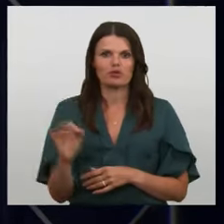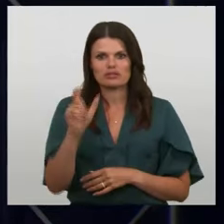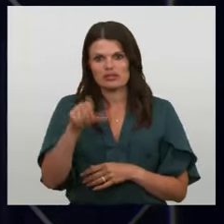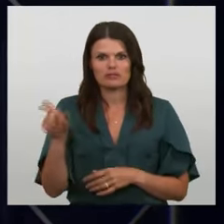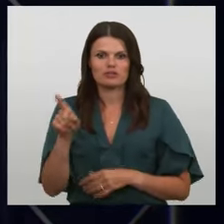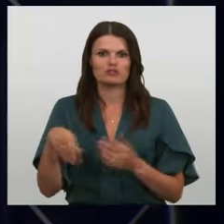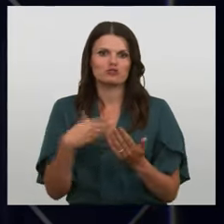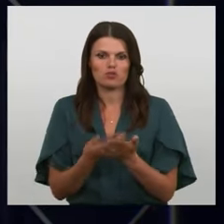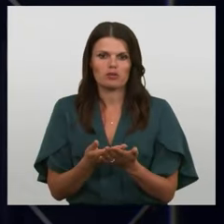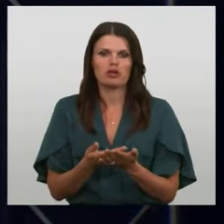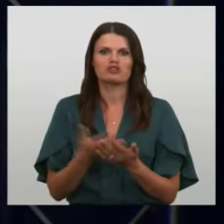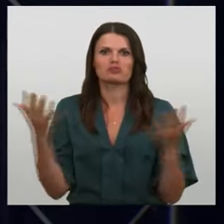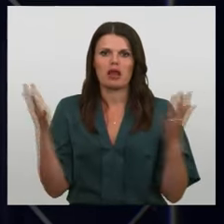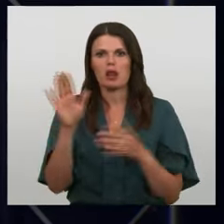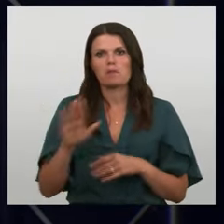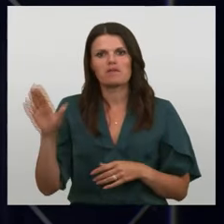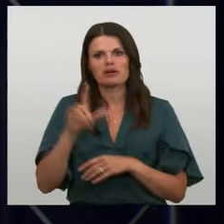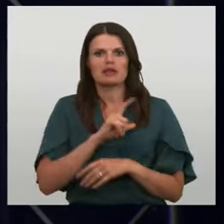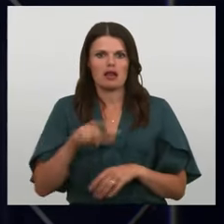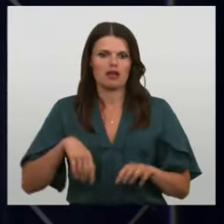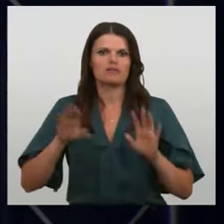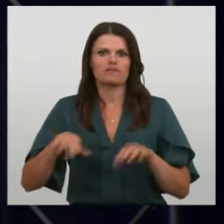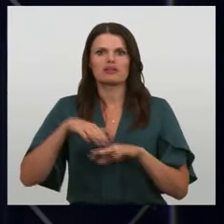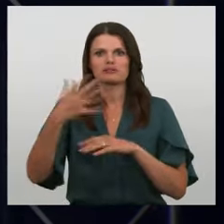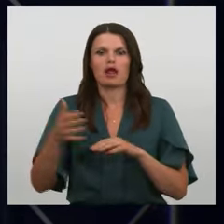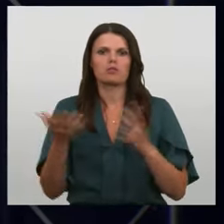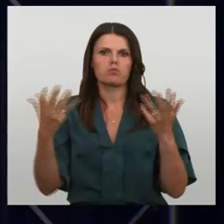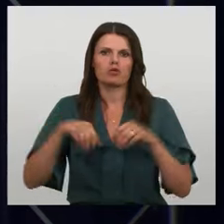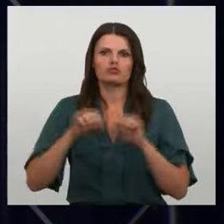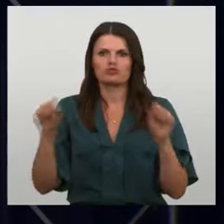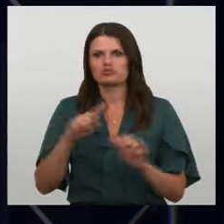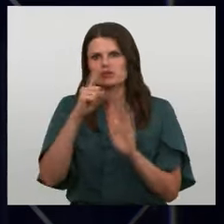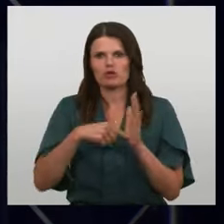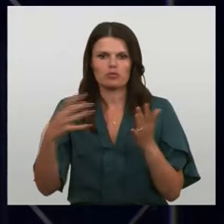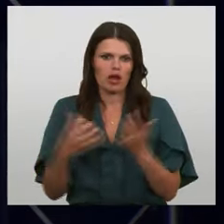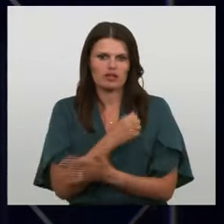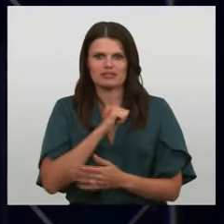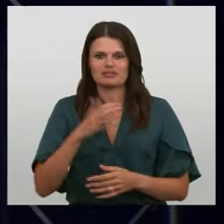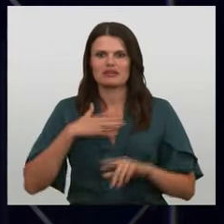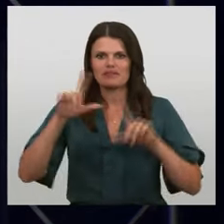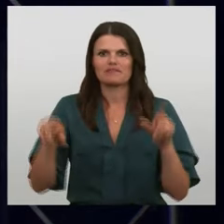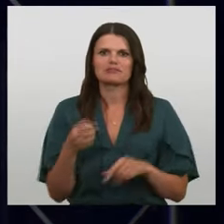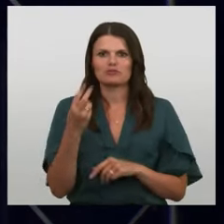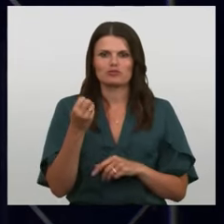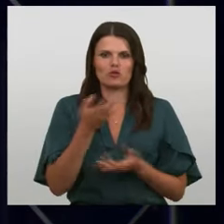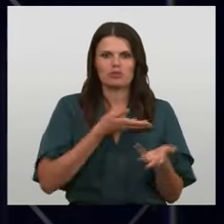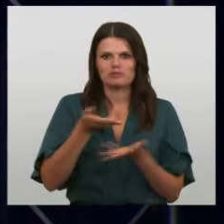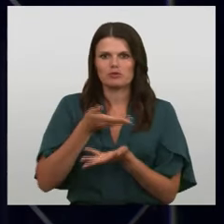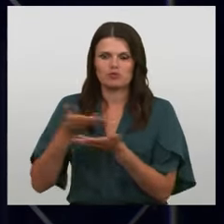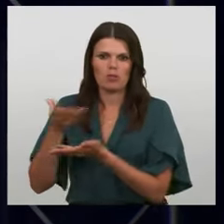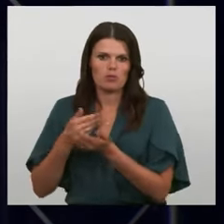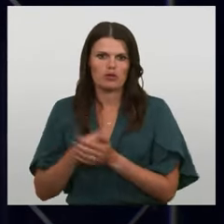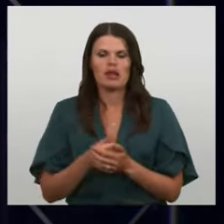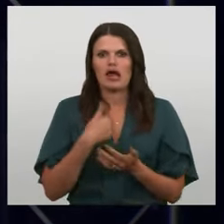priekšrocības lielajām valstīm. Latvijas spējas ārpolitikas drošības jautājumos, piemēram, atrast sev vismaz 12 doma biedrus. Nu, redziet,